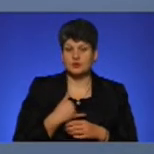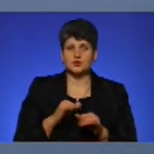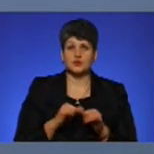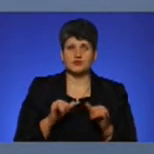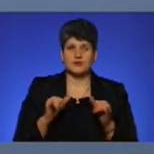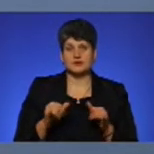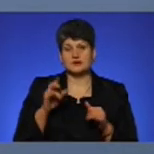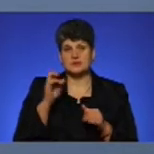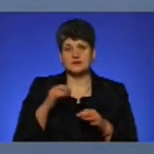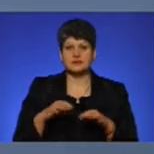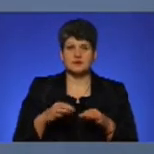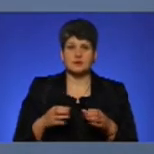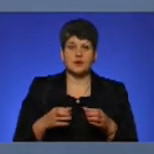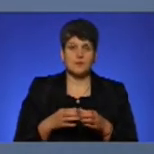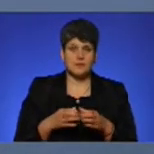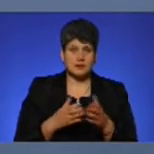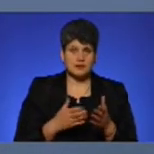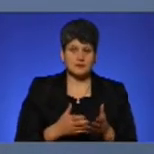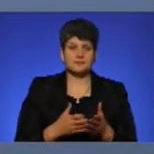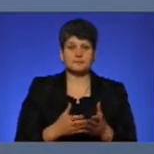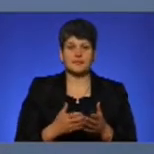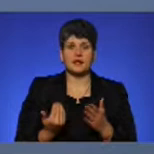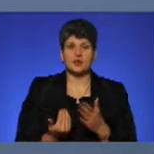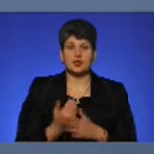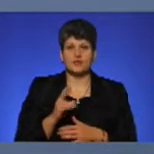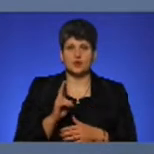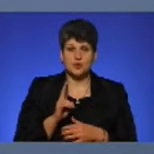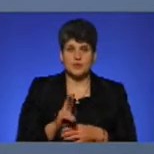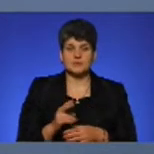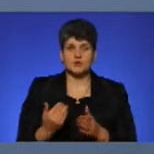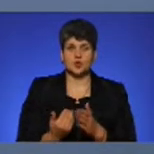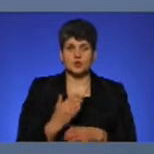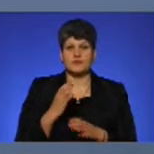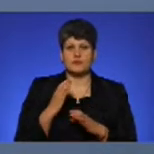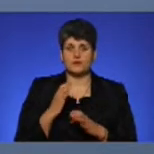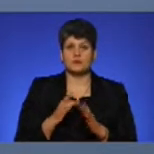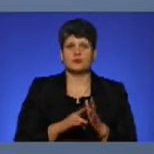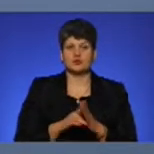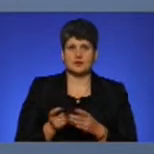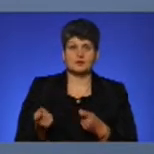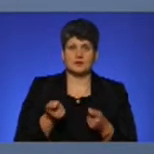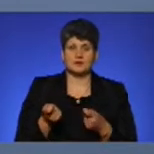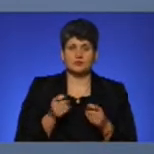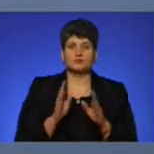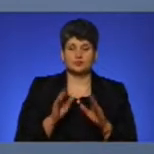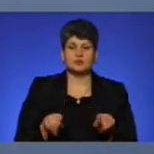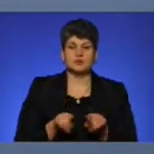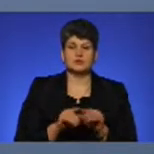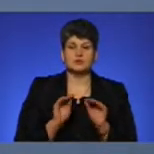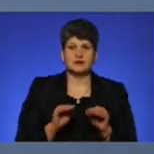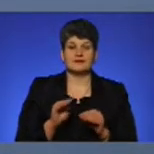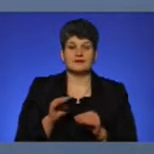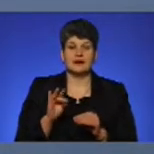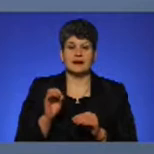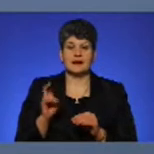муніципальна транспортна компанія, на нові тролейбуси і на нові автобуси, які вже почали пробувати, так само будуть встановлюватися GPS-трекери,